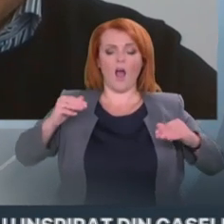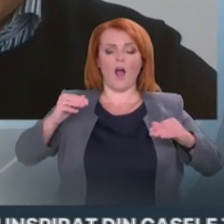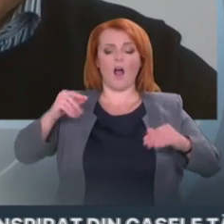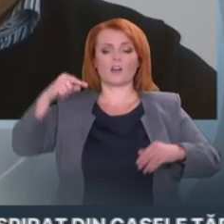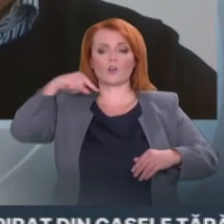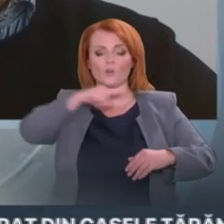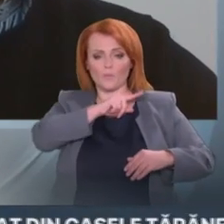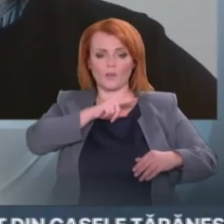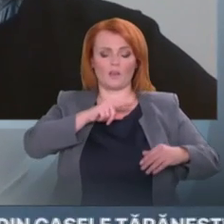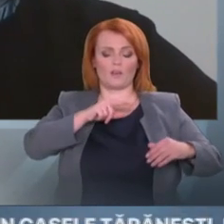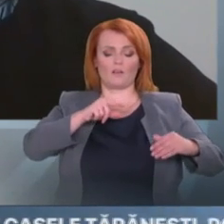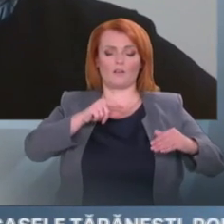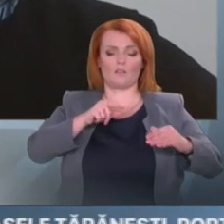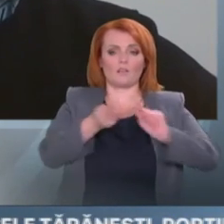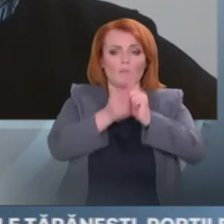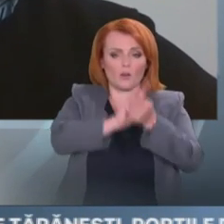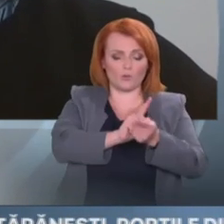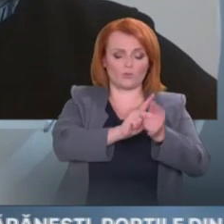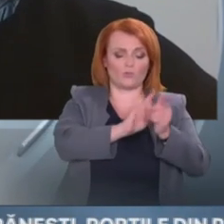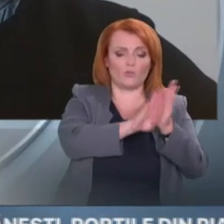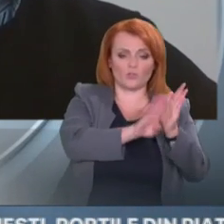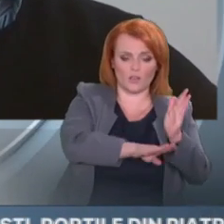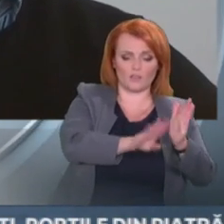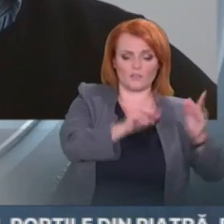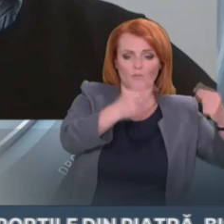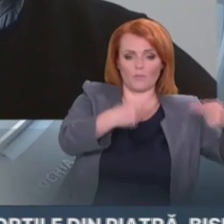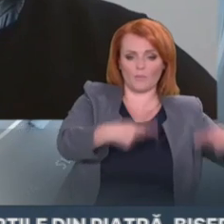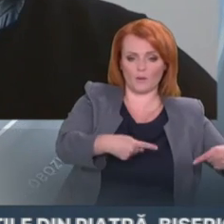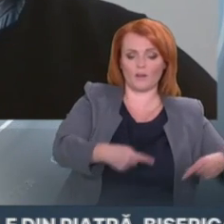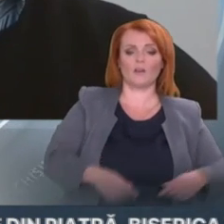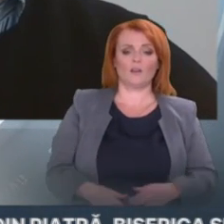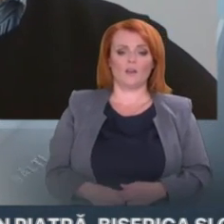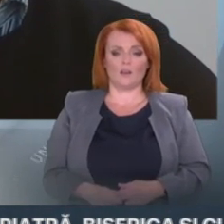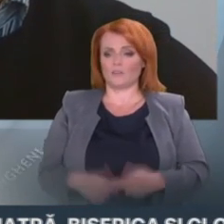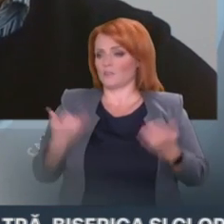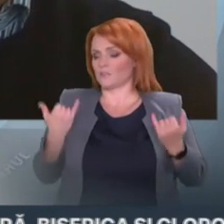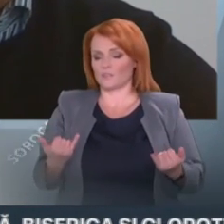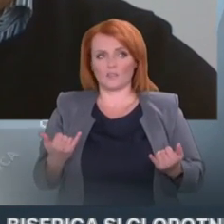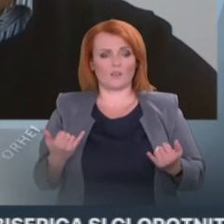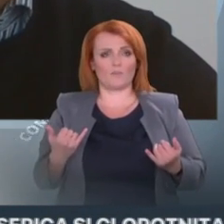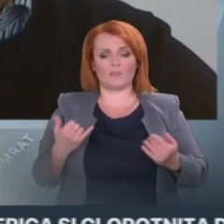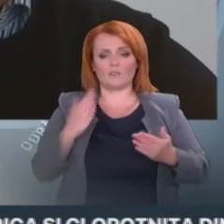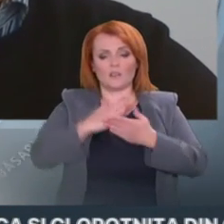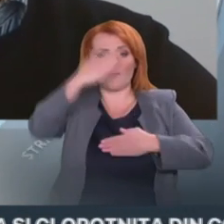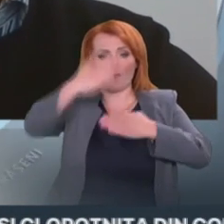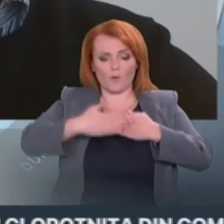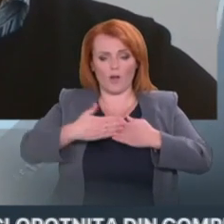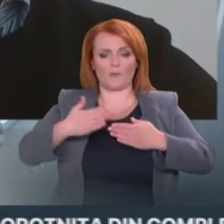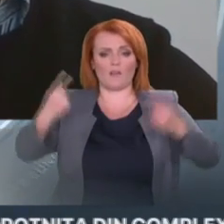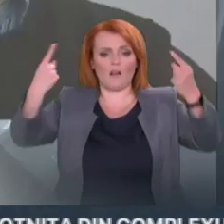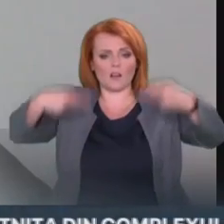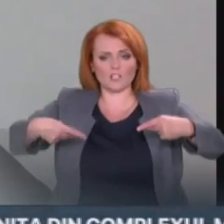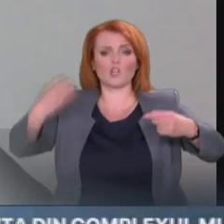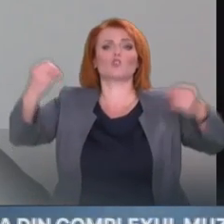stagnare. Deci, ne aflam în pragul unei crize majore care urmează să